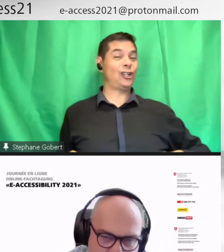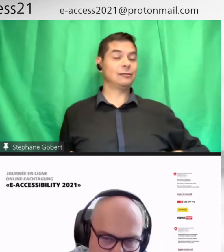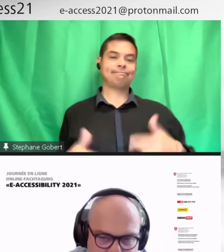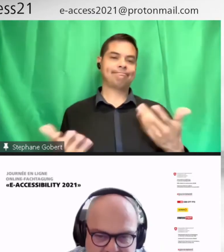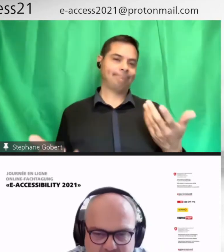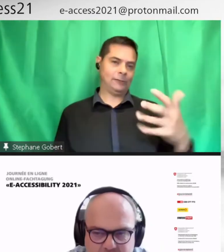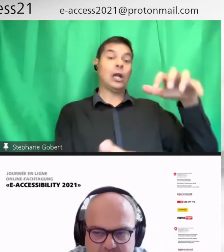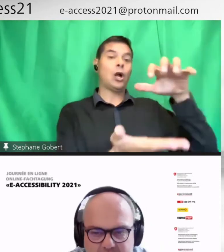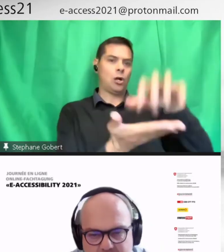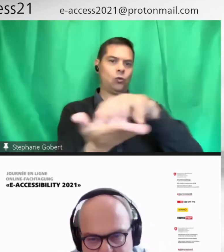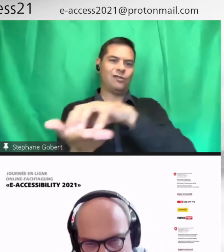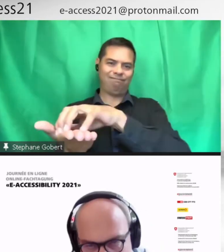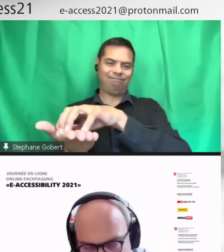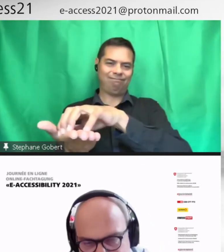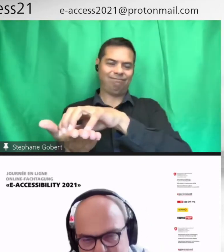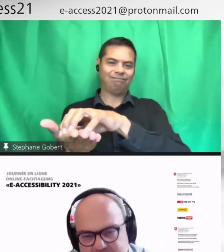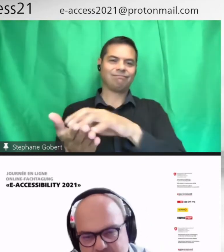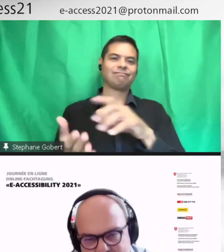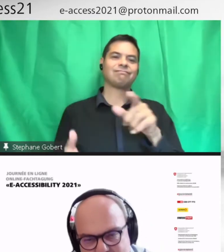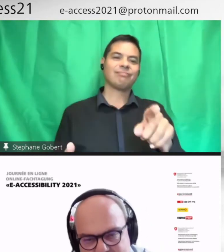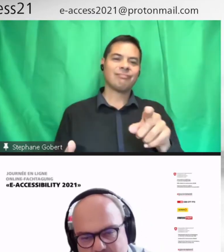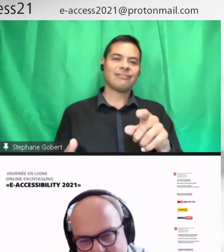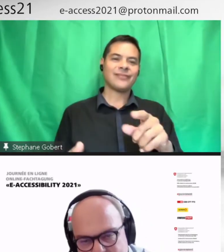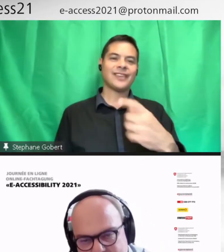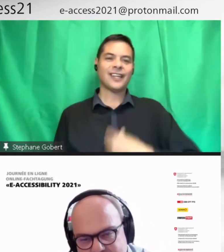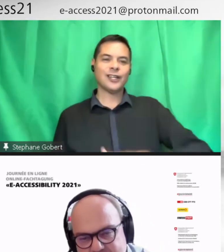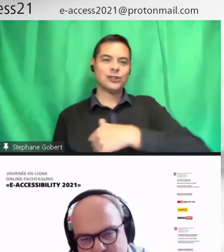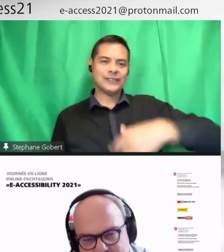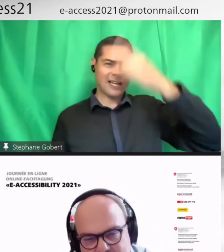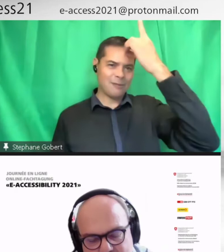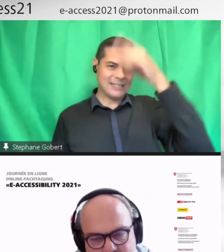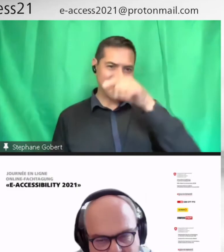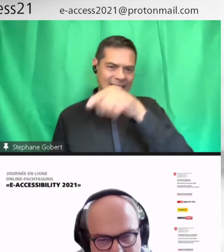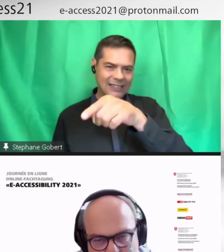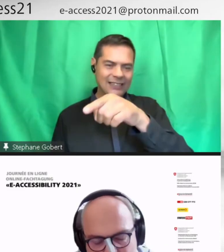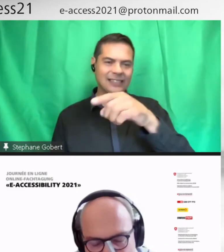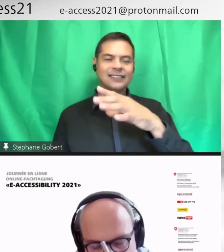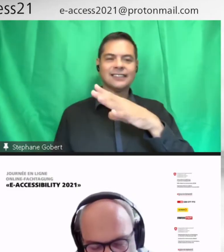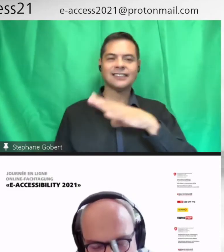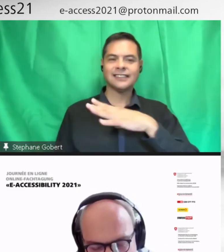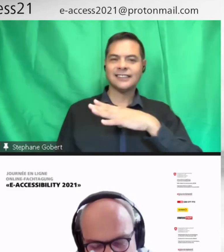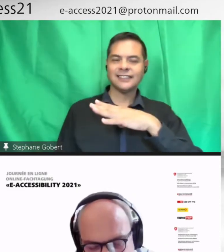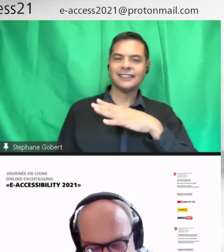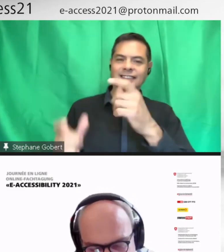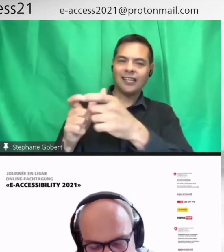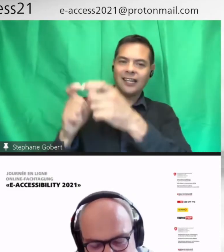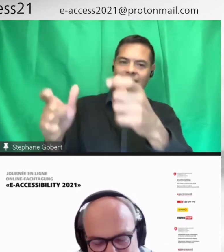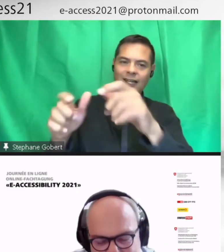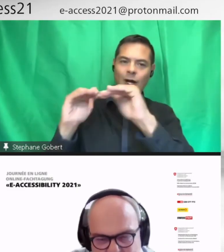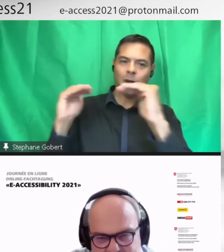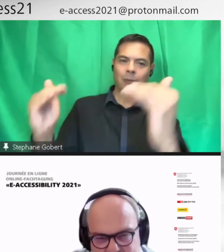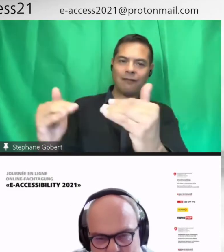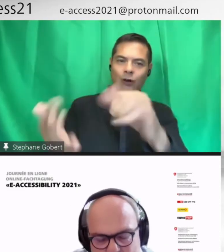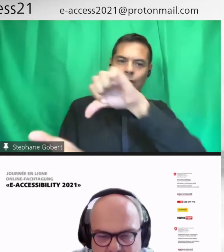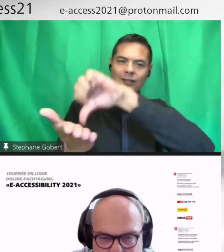conférences intercantonales. Du côté suisse-alémanique, a la ILS, donc c'est une plateforme centralisée des moyens d